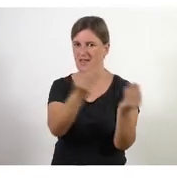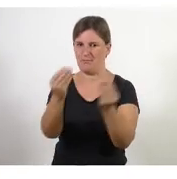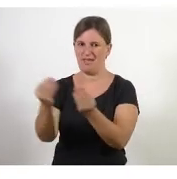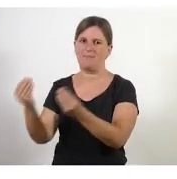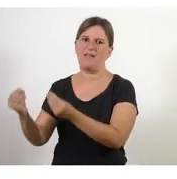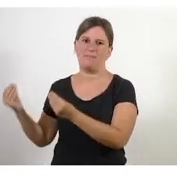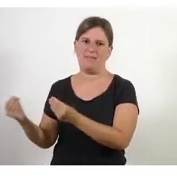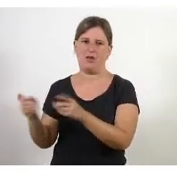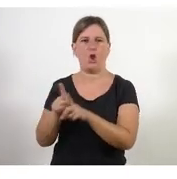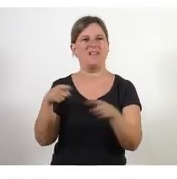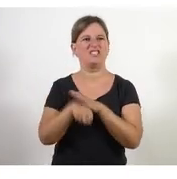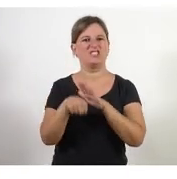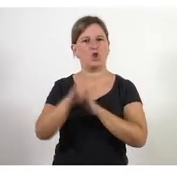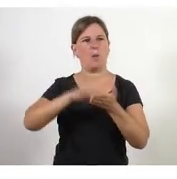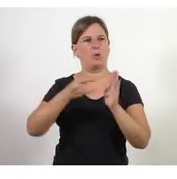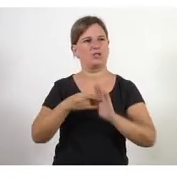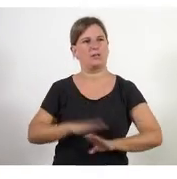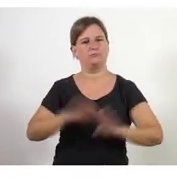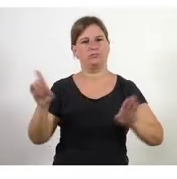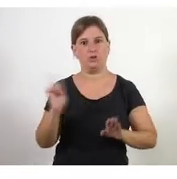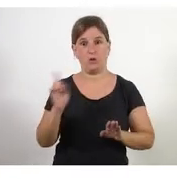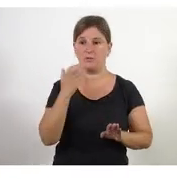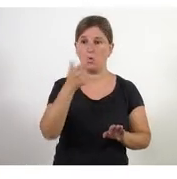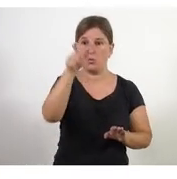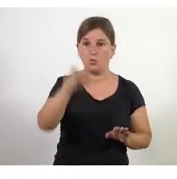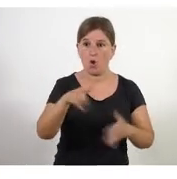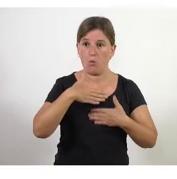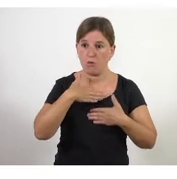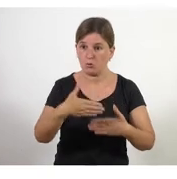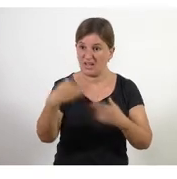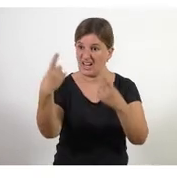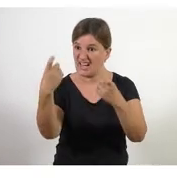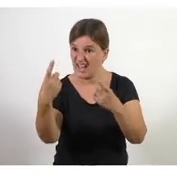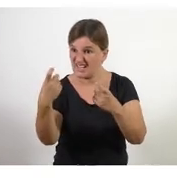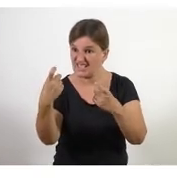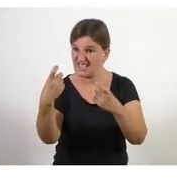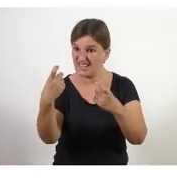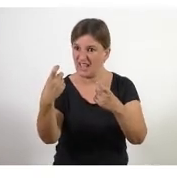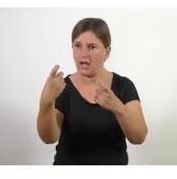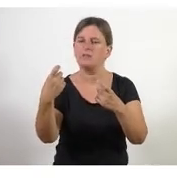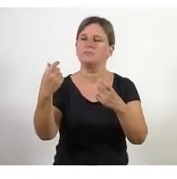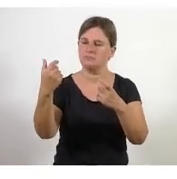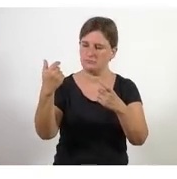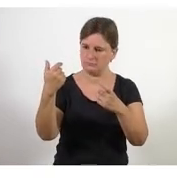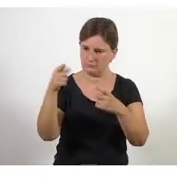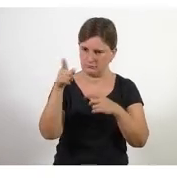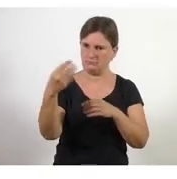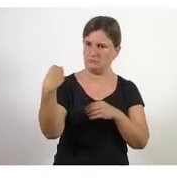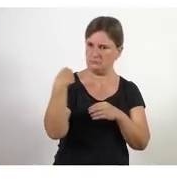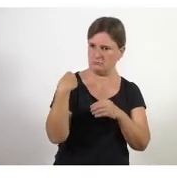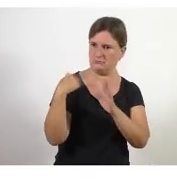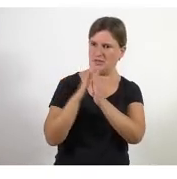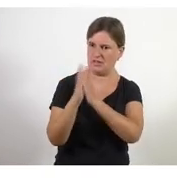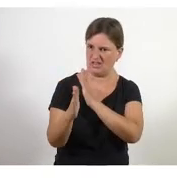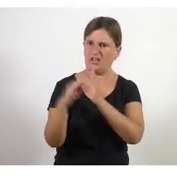i que es fa responsable que allò que necessita un voluntari una voluntària en un programa de voluntariat es veu reflectit al propi programa